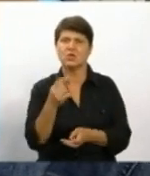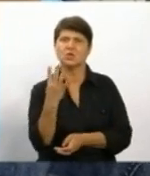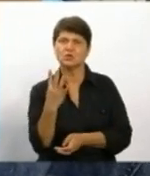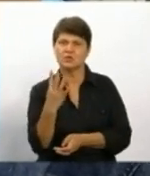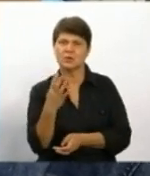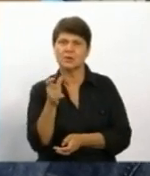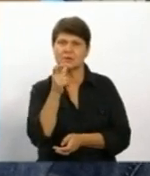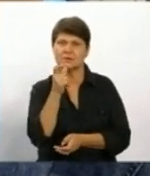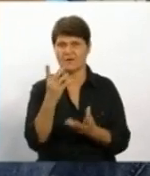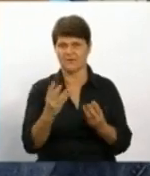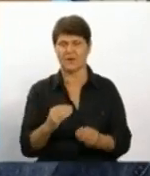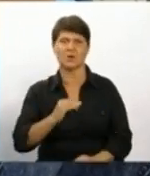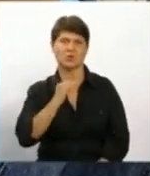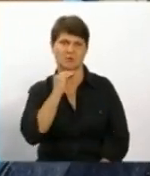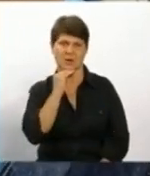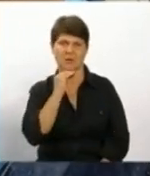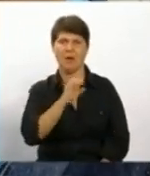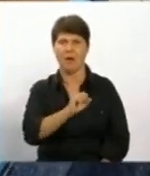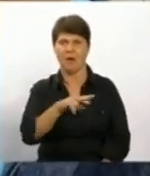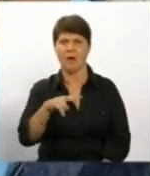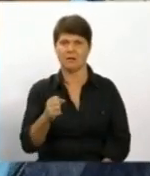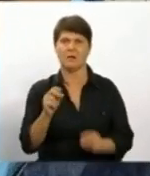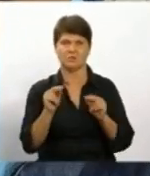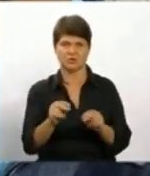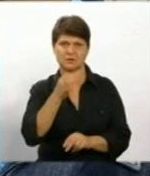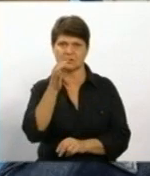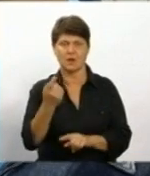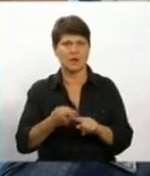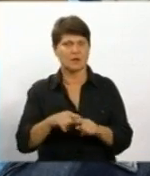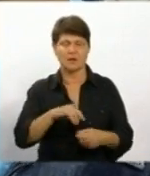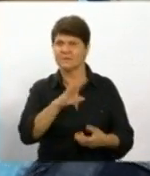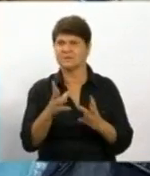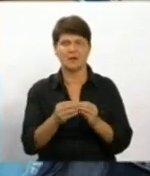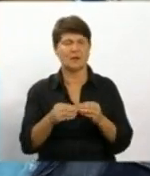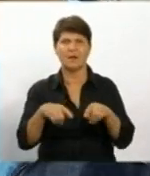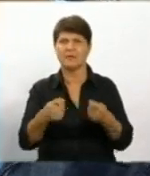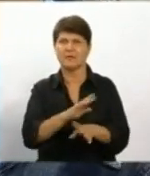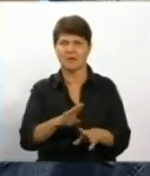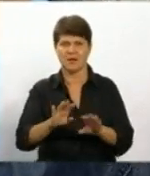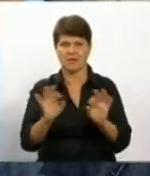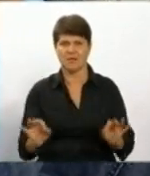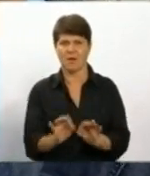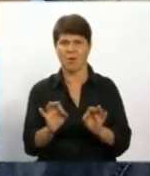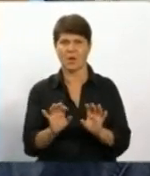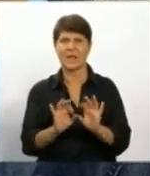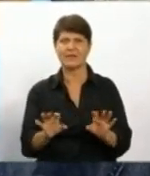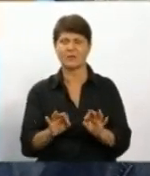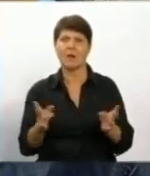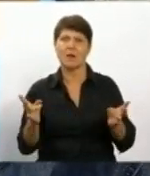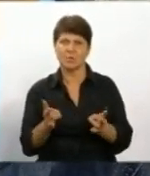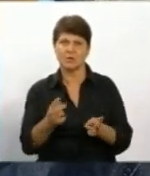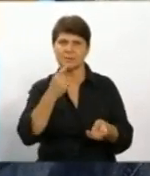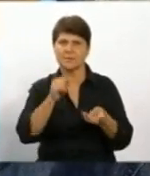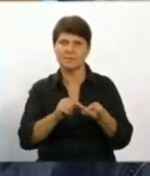цукру в день – це достатньо, але, чесно кажучи, це взагалі не надає ніякої інформації. Тому що потрібно мірити